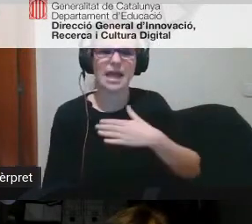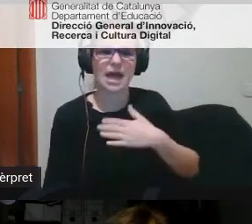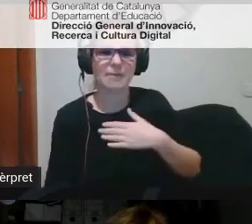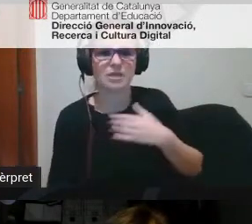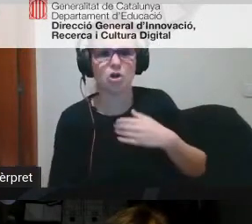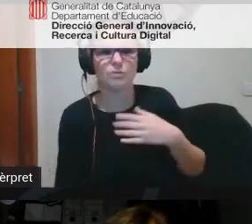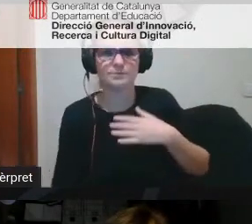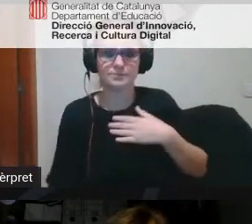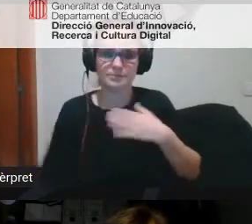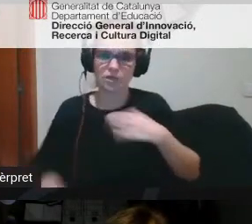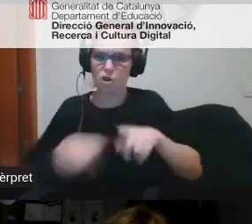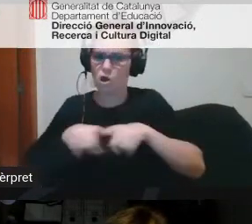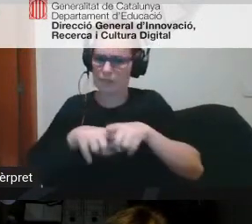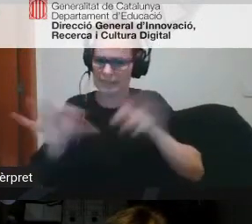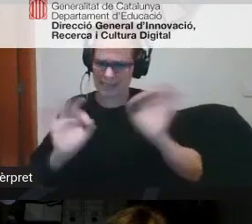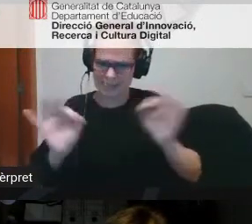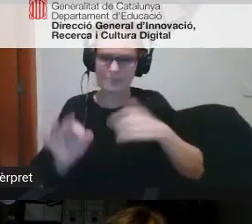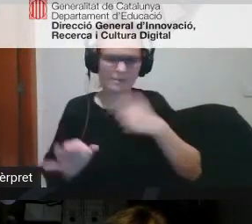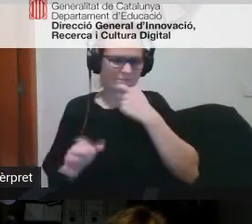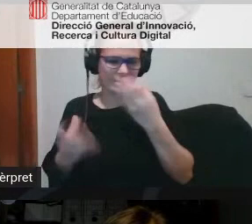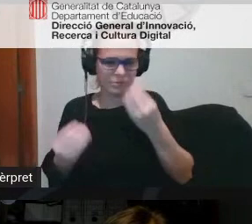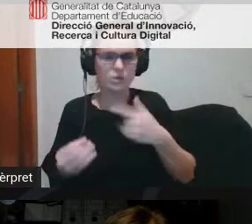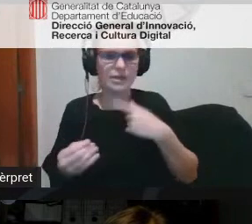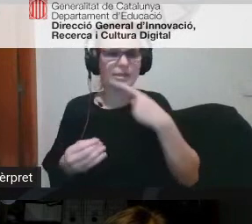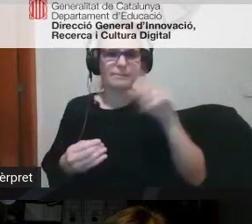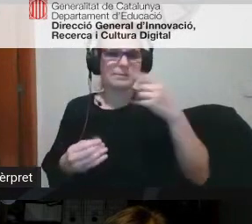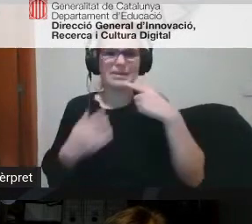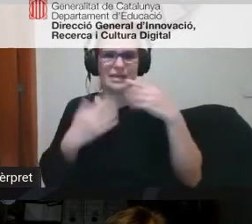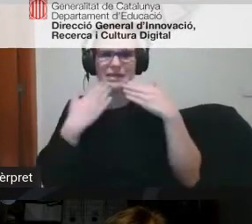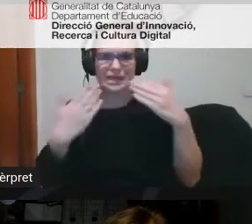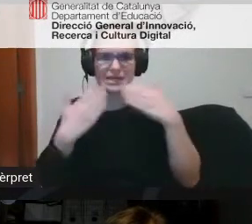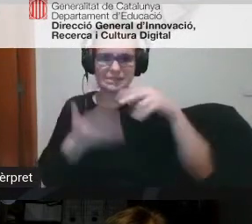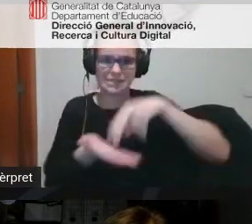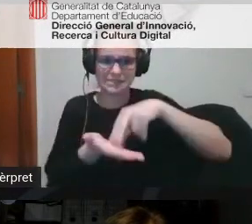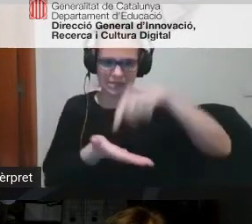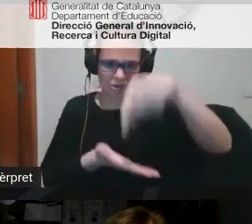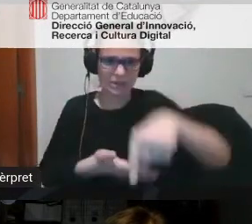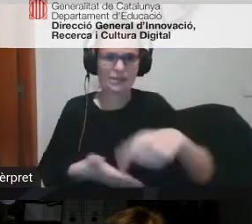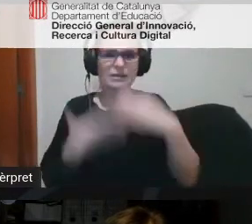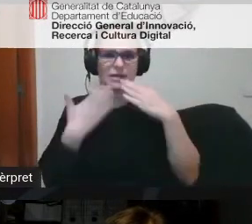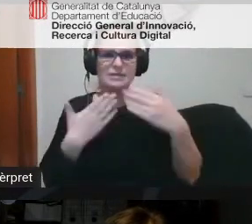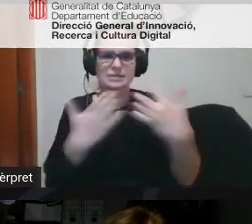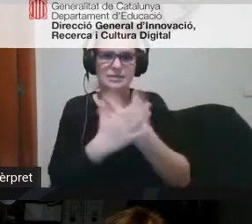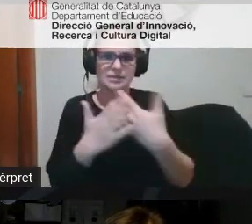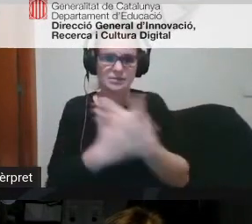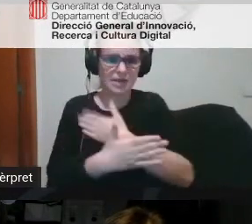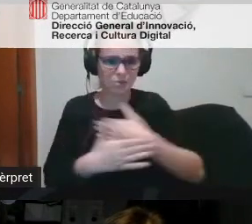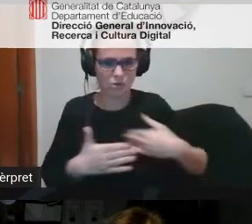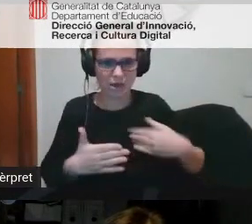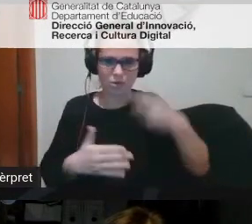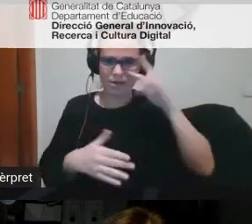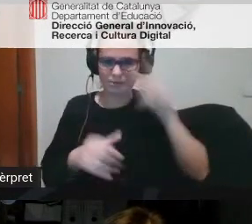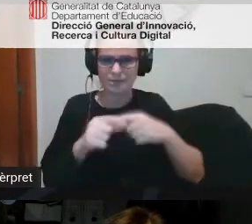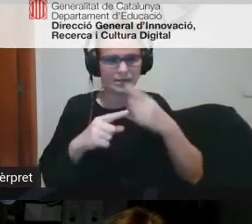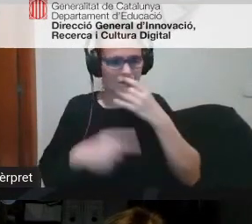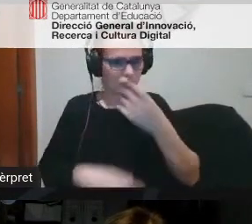crítica m'ha agradat molt agrair-vos primer que estigueu aquí agrair-vos que vulgueu explicar l'experiència que no és gens fàcil però